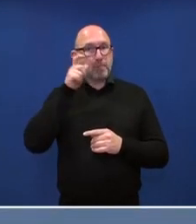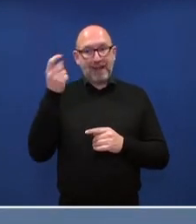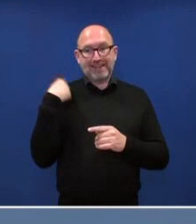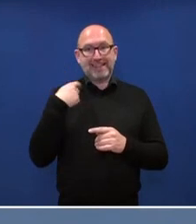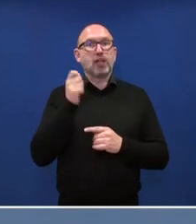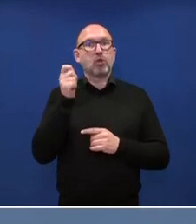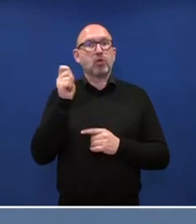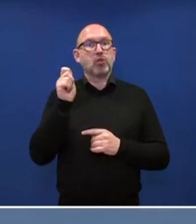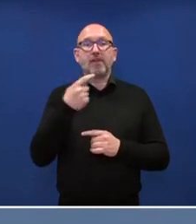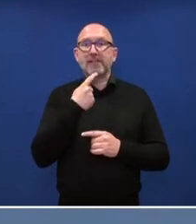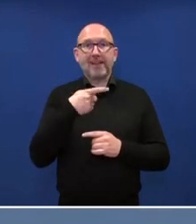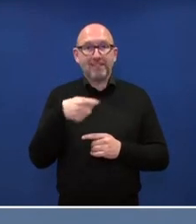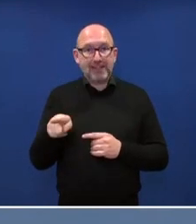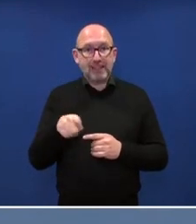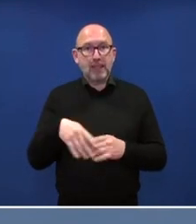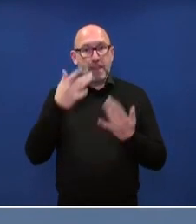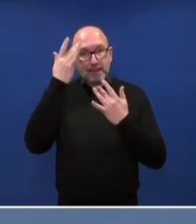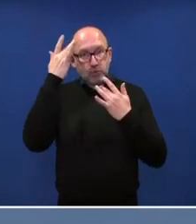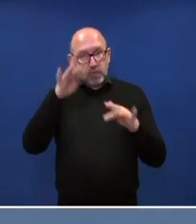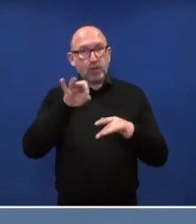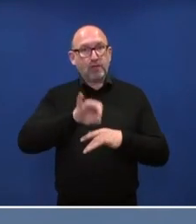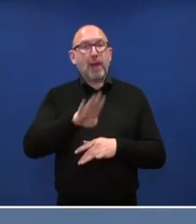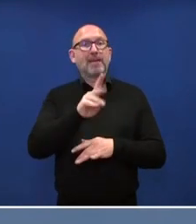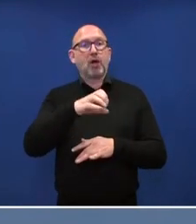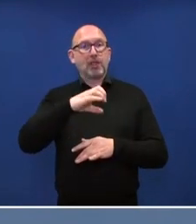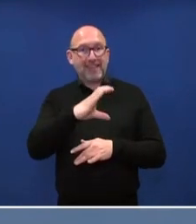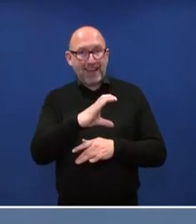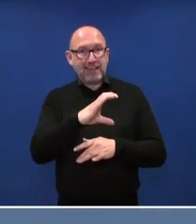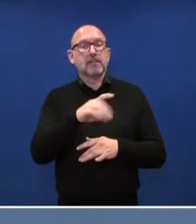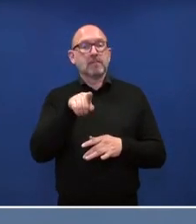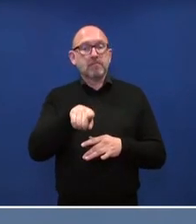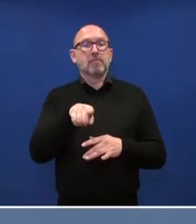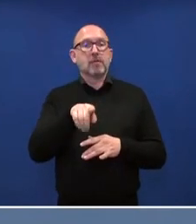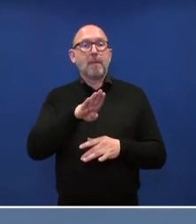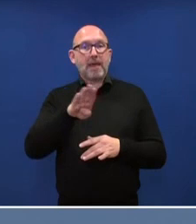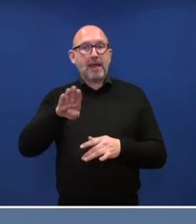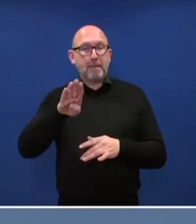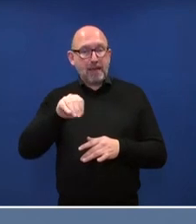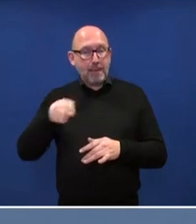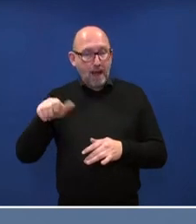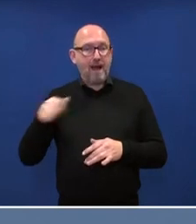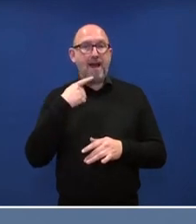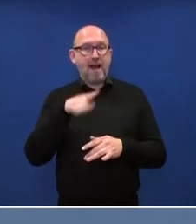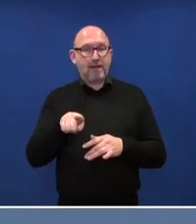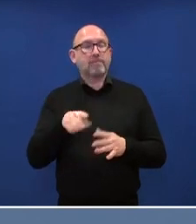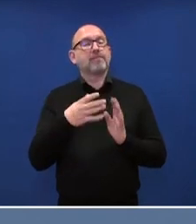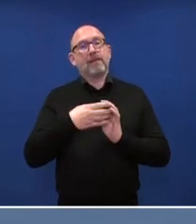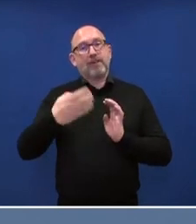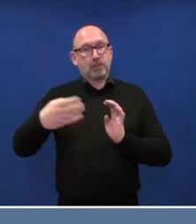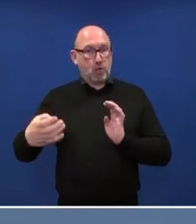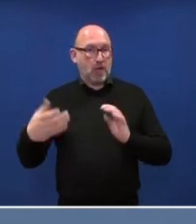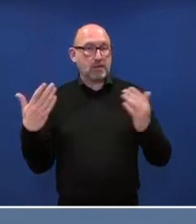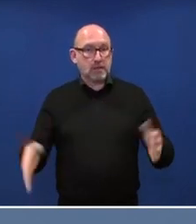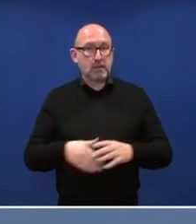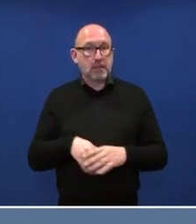sich die Zulassung des BioNTech-Impfstoffes durch die EMA verzögert. War das eine Überraschung? Und ist die Regierung